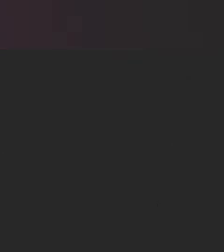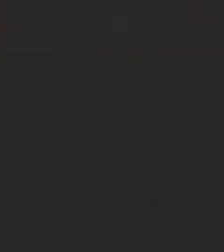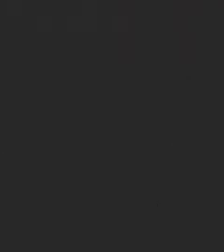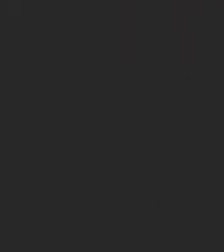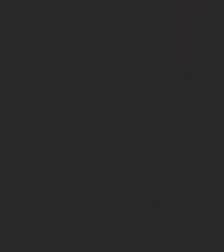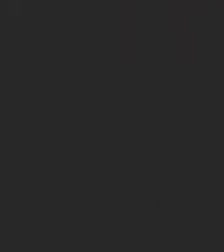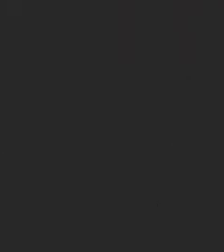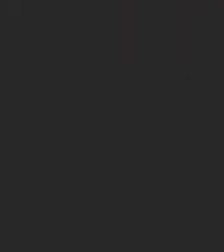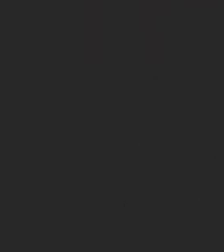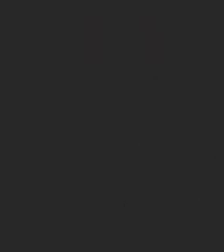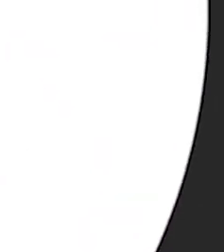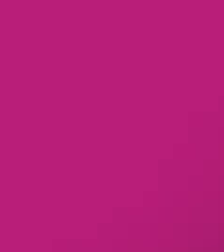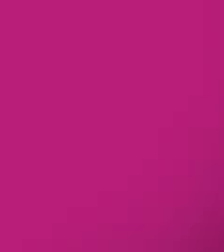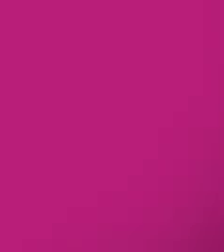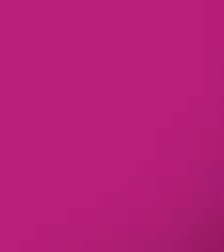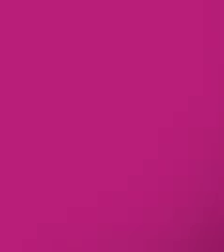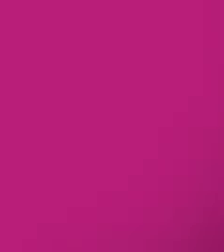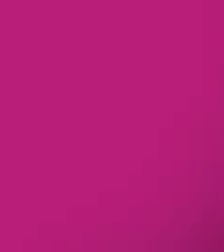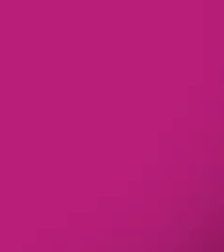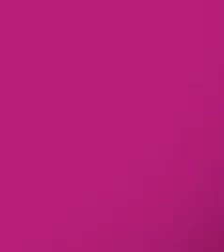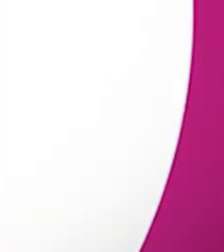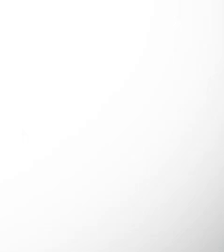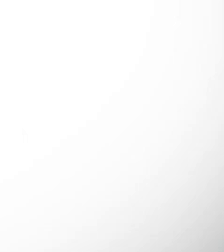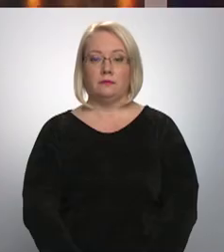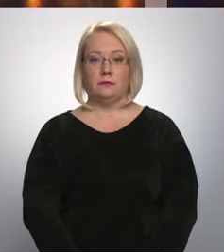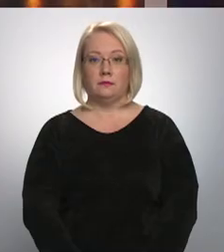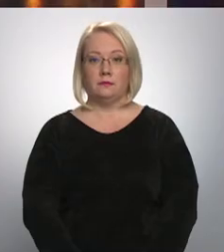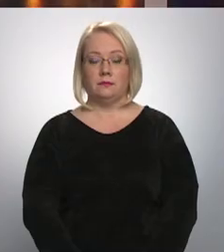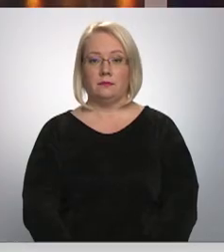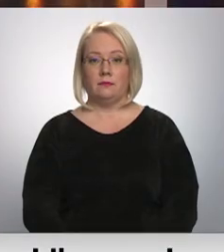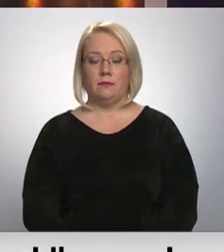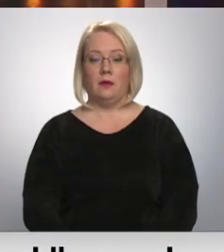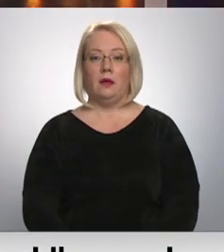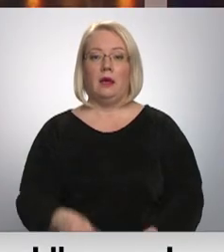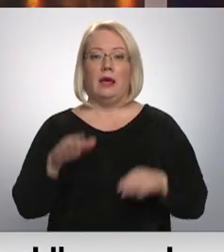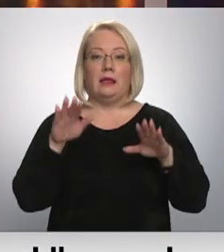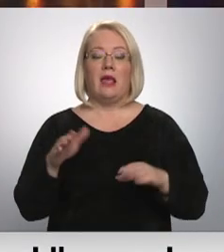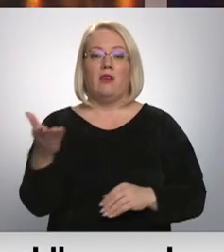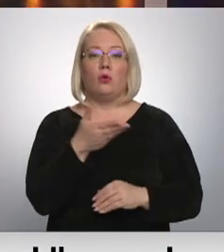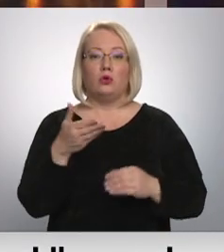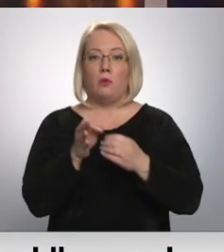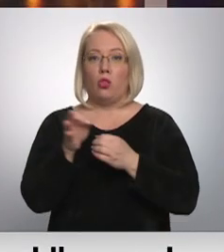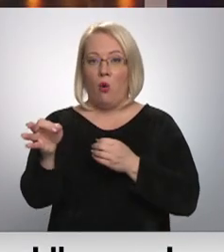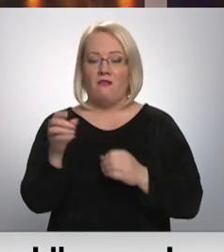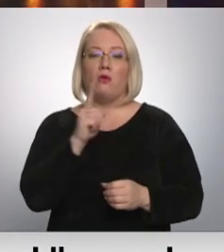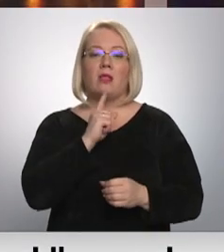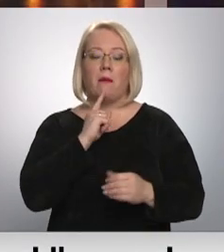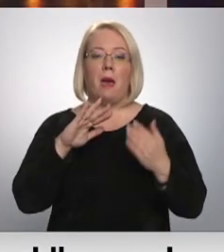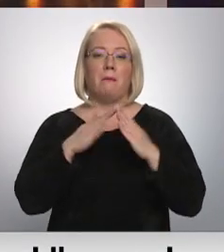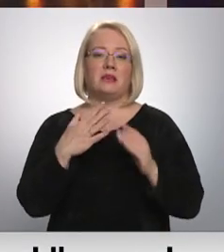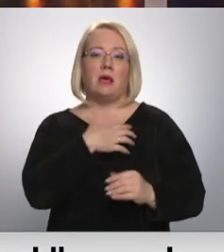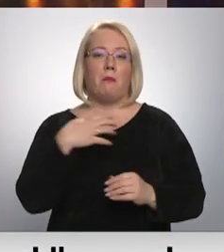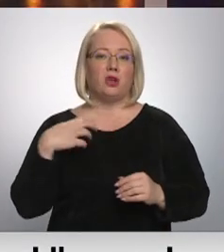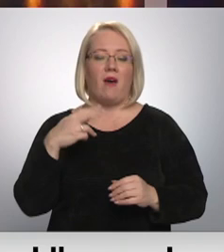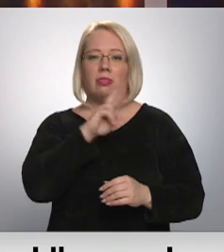Re! Viss ēters ir te! Diemit Kurzemis novada un Liepājas pilsētas pašvaldības